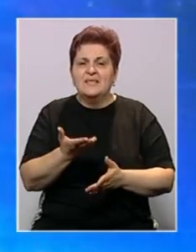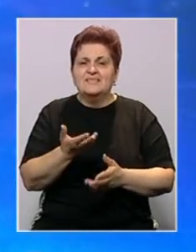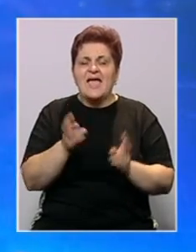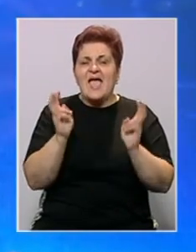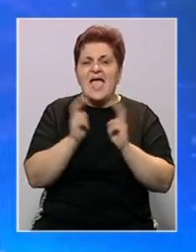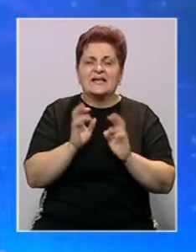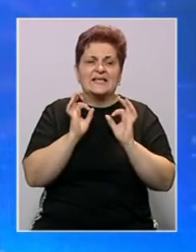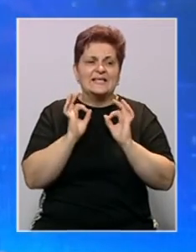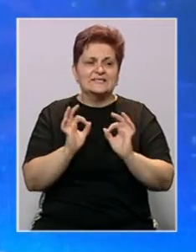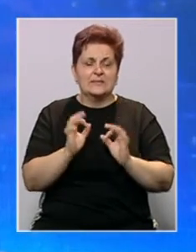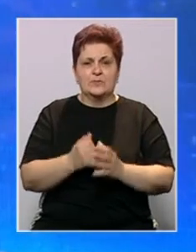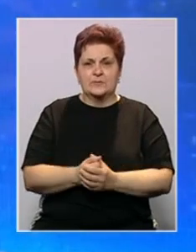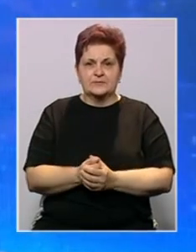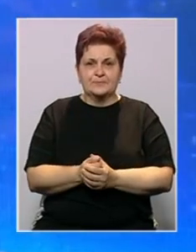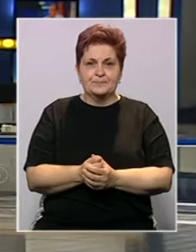energetike i bezbednosti.